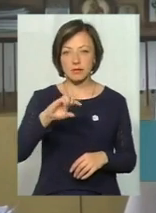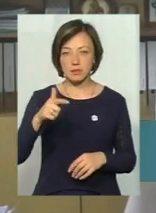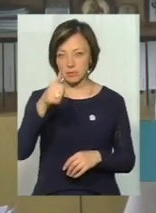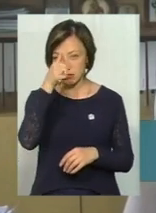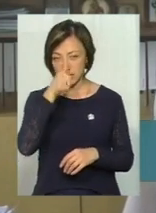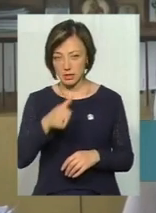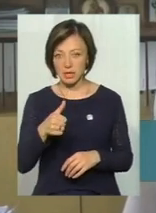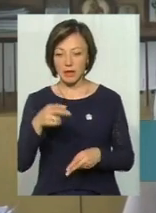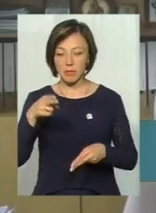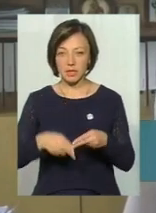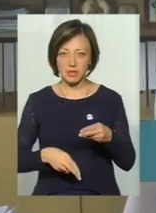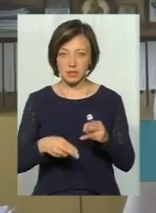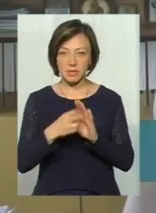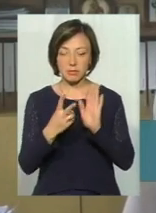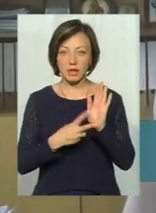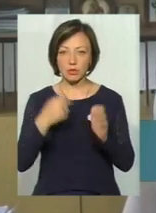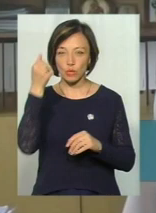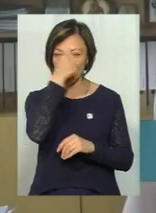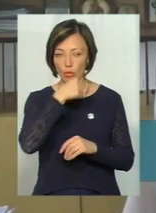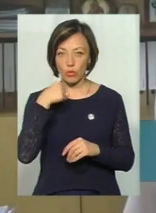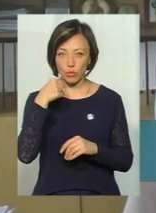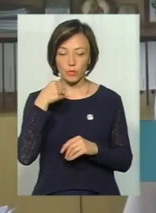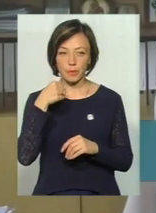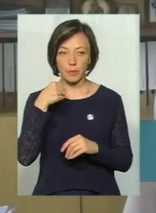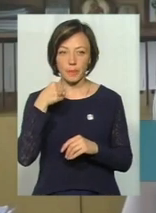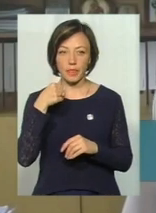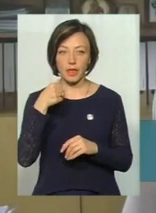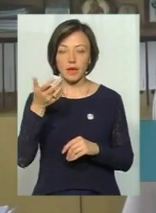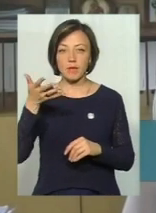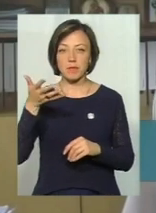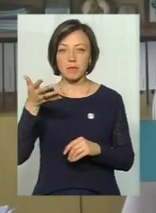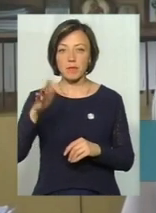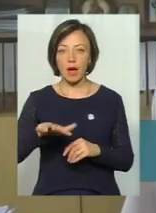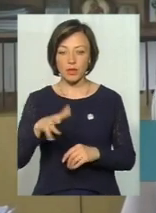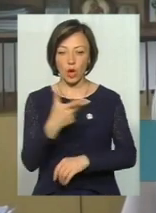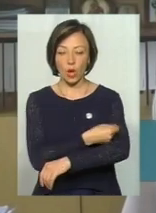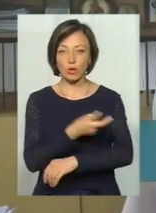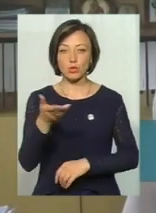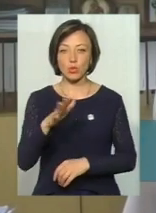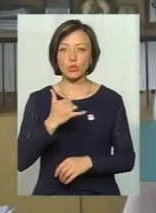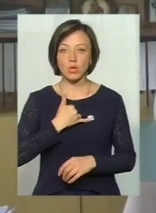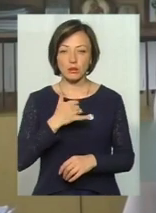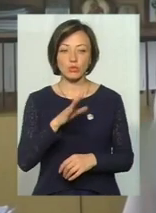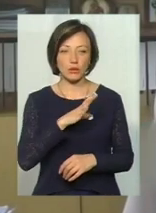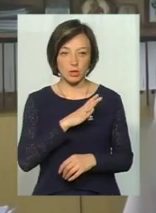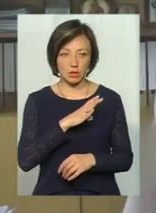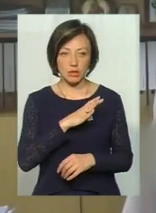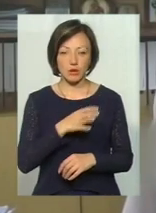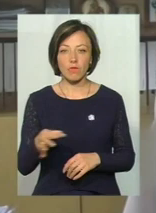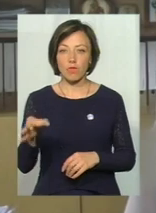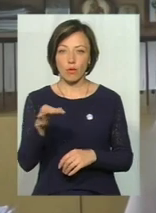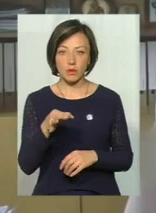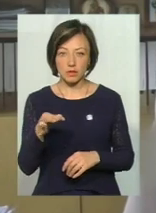і наприкінці 2017 року тих 5 доз, які в нас були, в